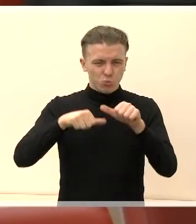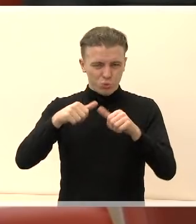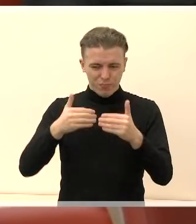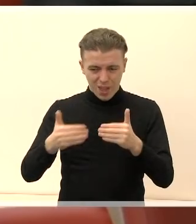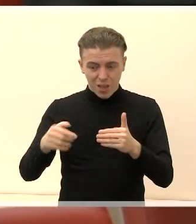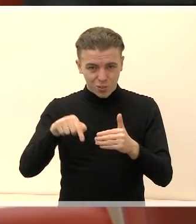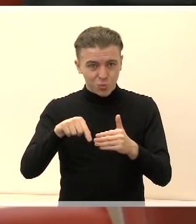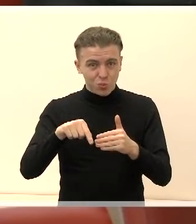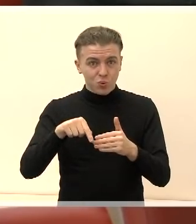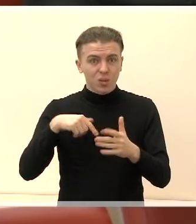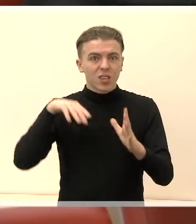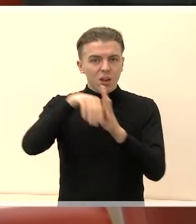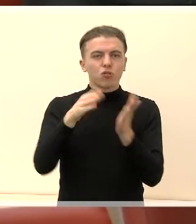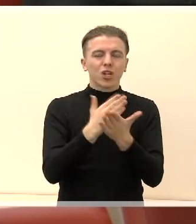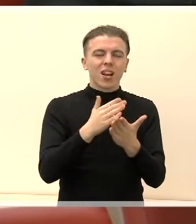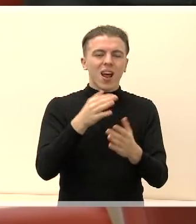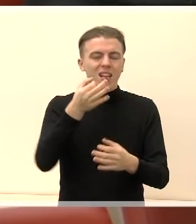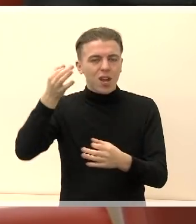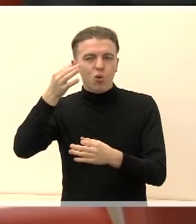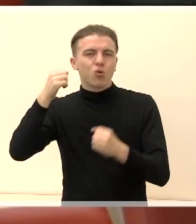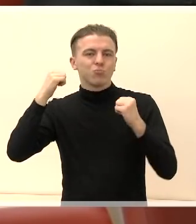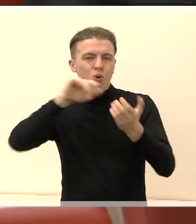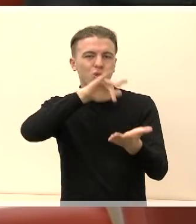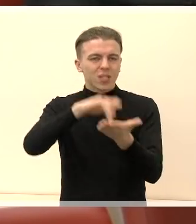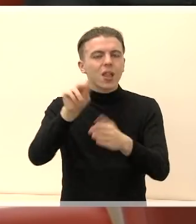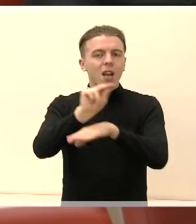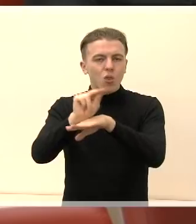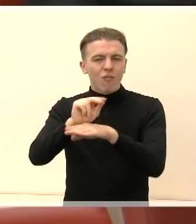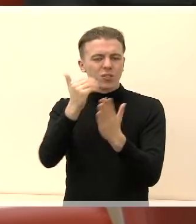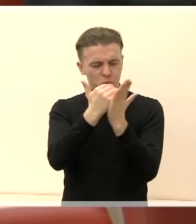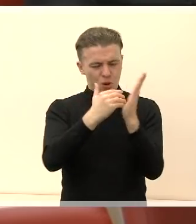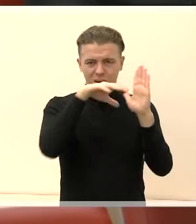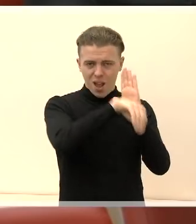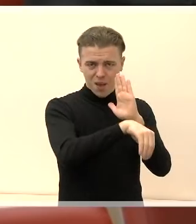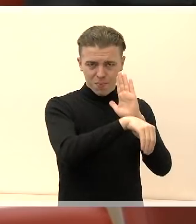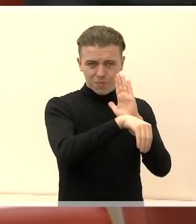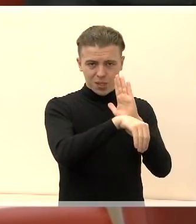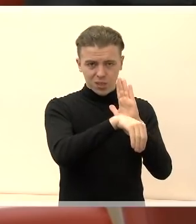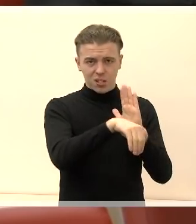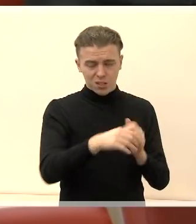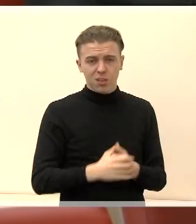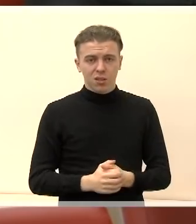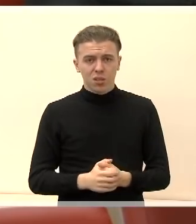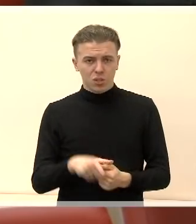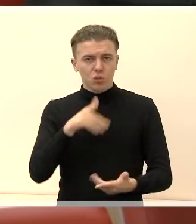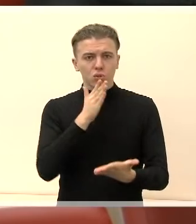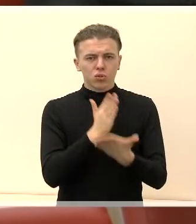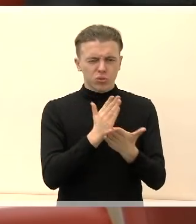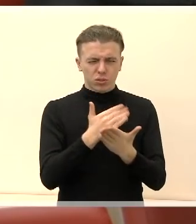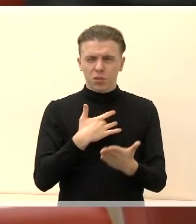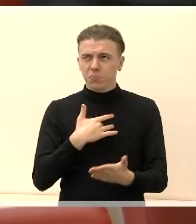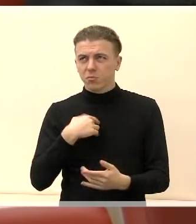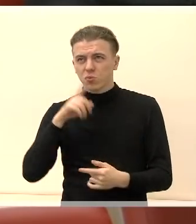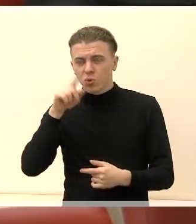į regionių sporto centrų reinovacijos programą. ir ten yra pagal, kiek aš žinau,